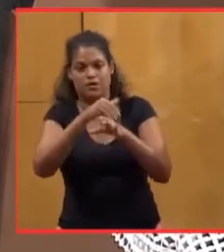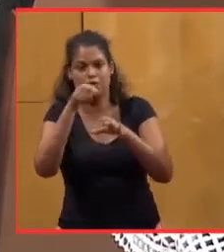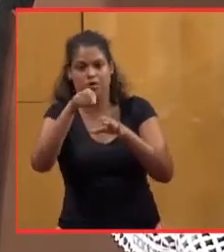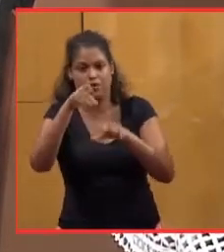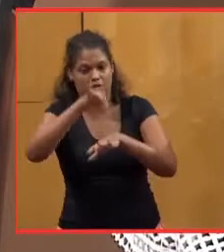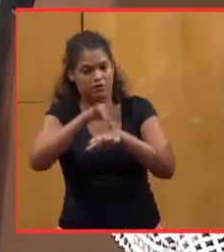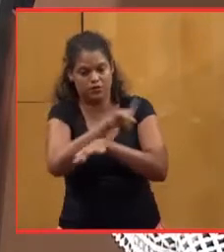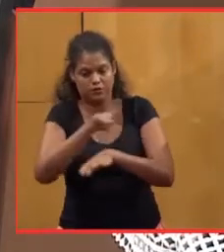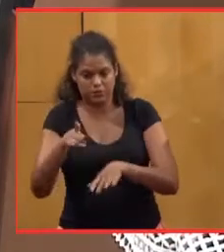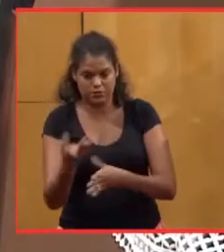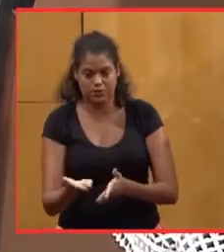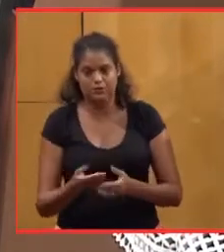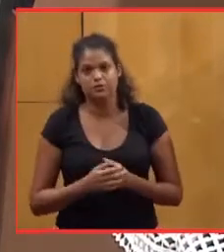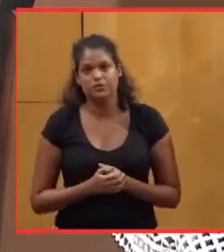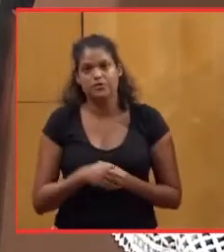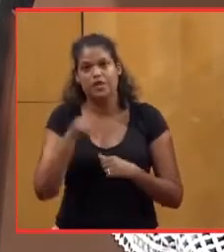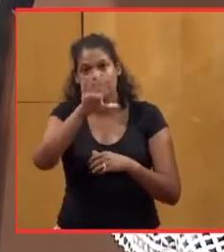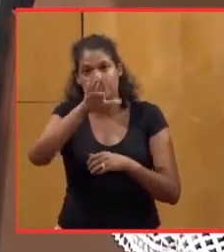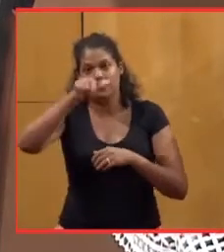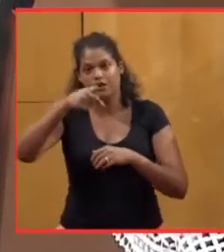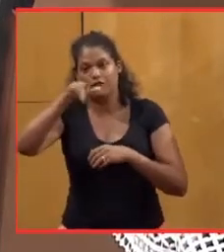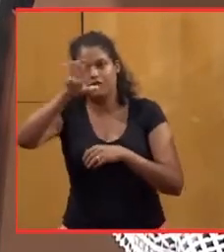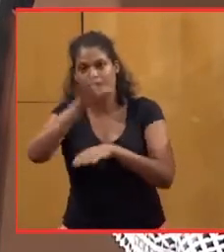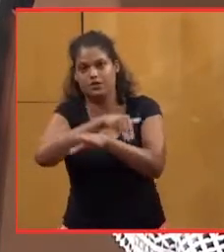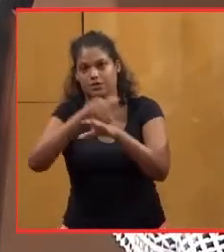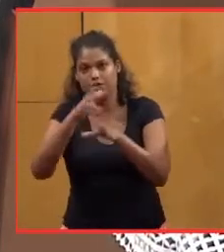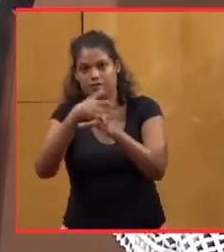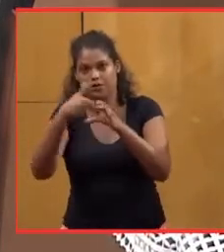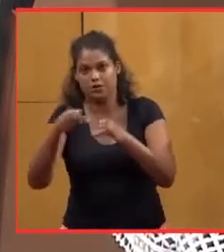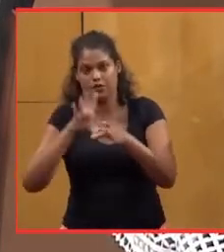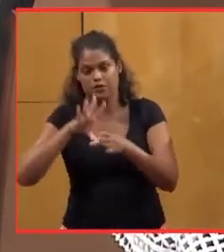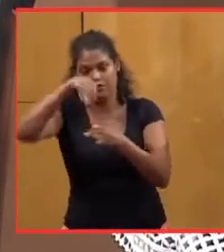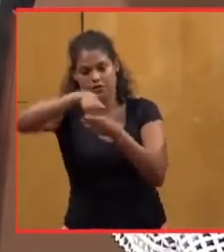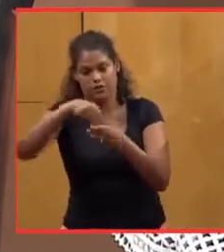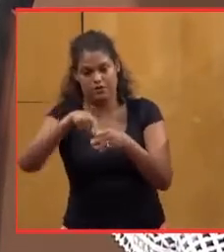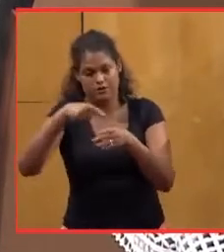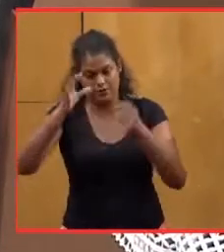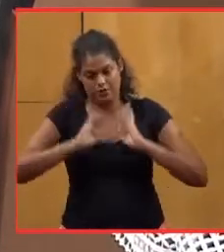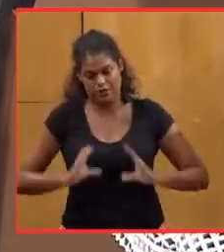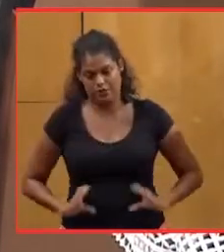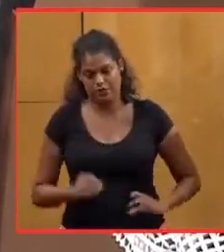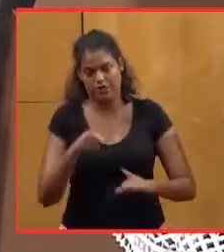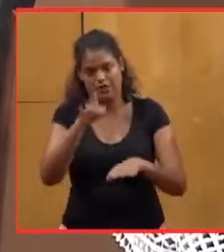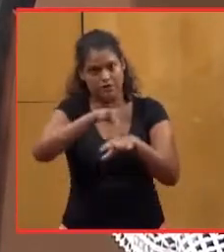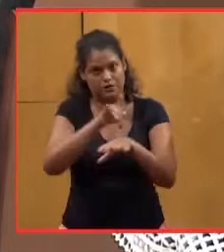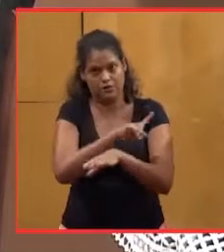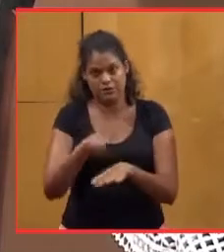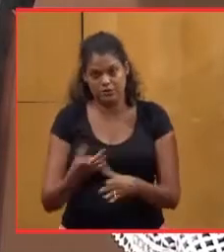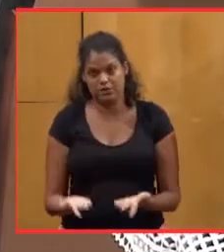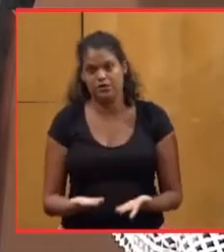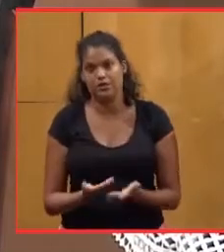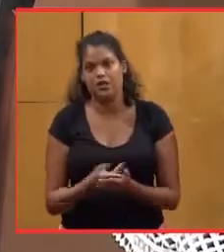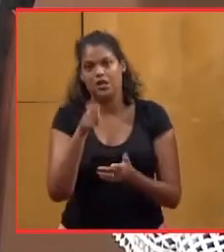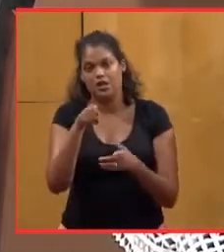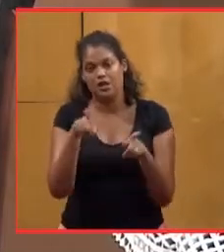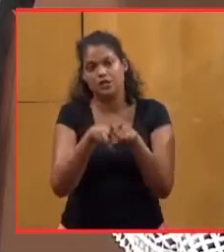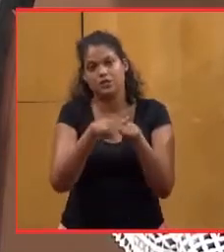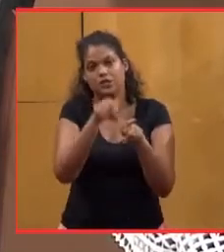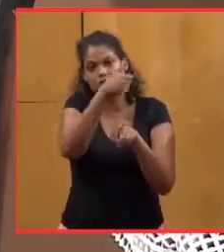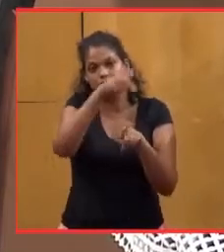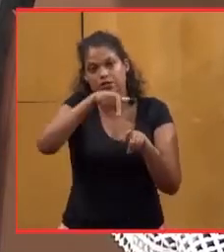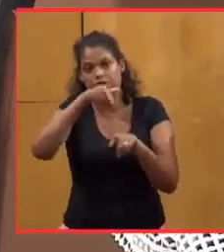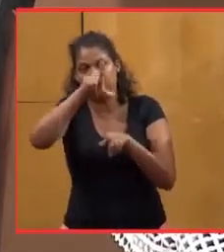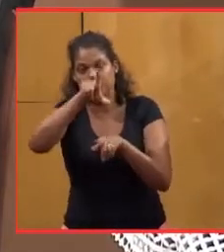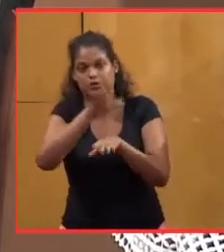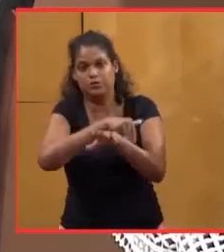collèges qui n'ont pas été utilisés. 5,5 millions d'euros en investissement pour les collèges non utilisés et près de 1,2 millions